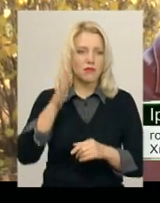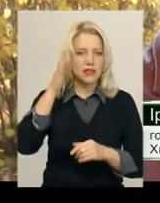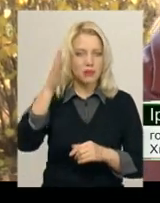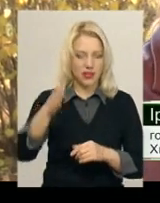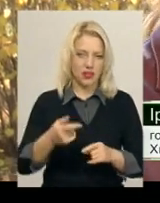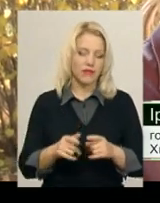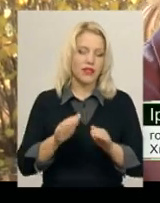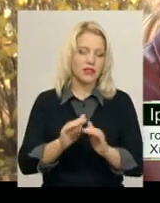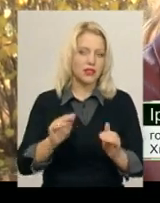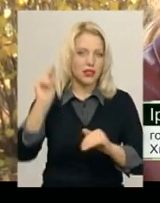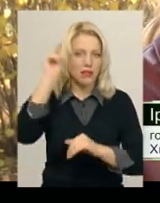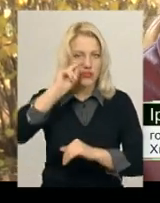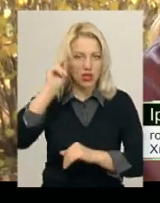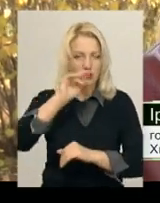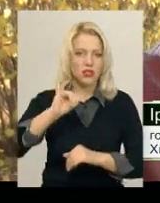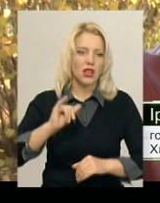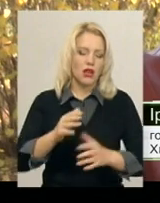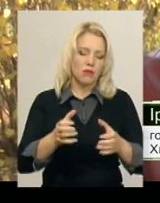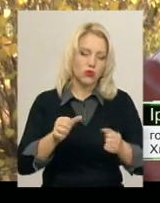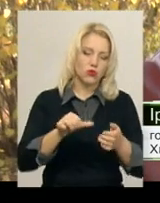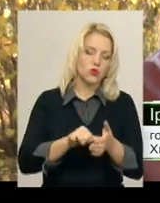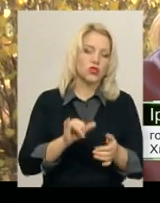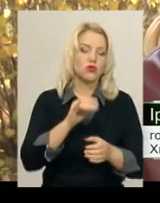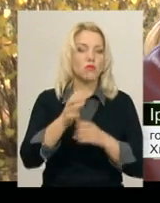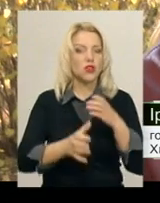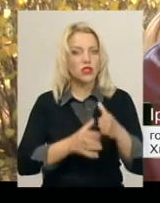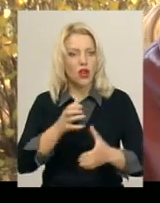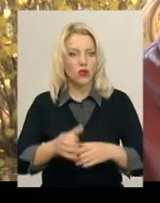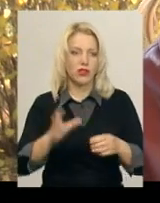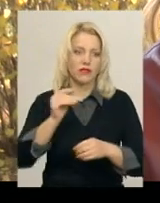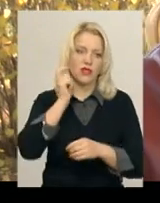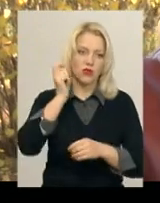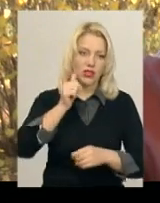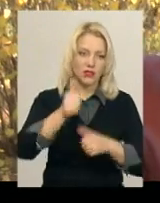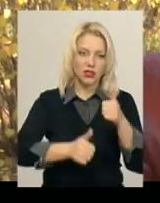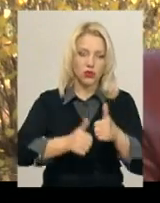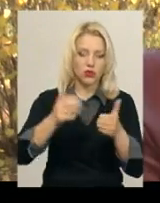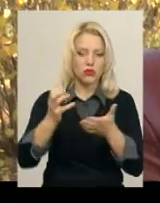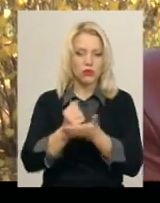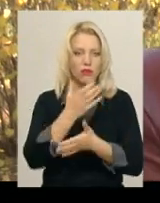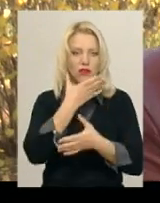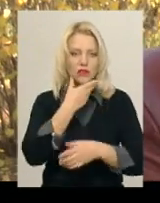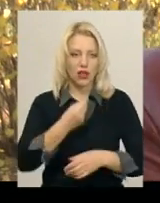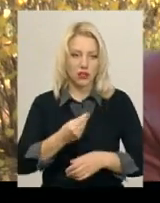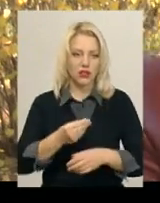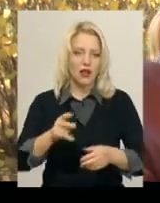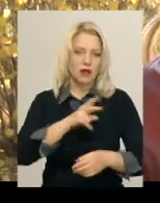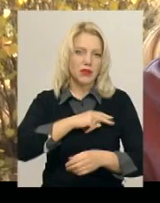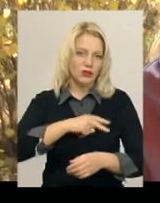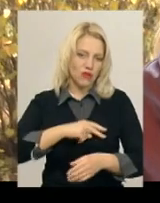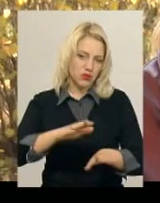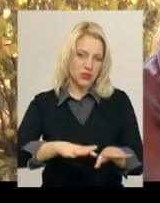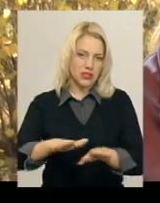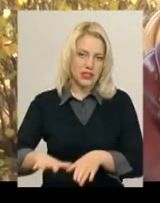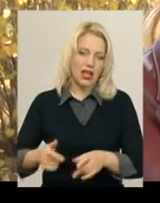тобто діти навчаються, беруть участь у різних міжнародних, всеукраїнських конкурсах, здобувають гарні призові місця,